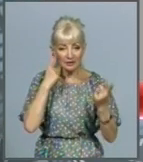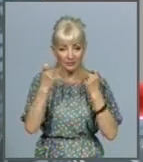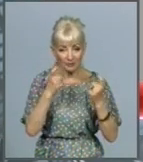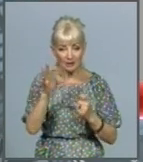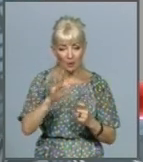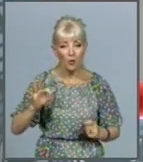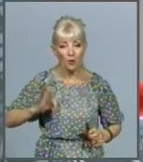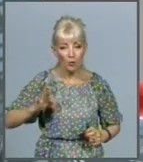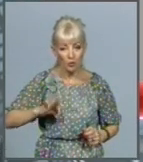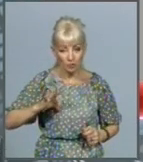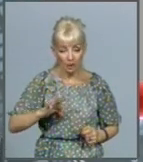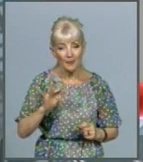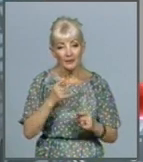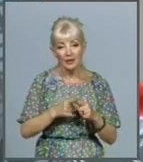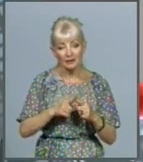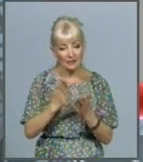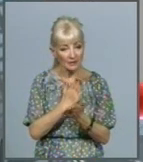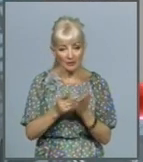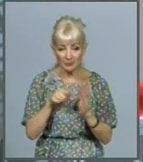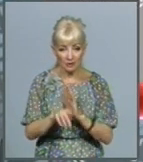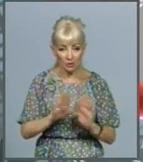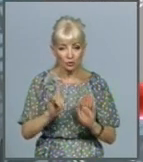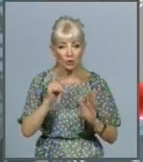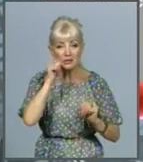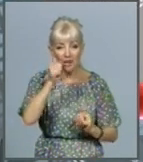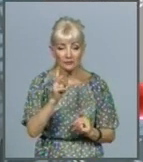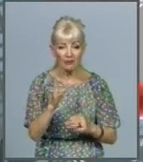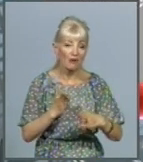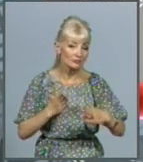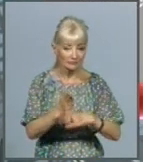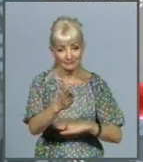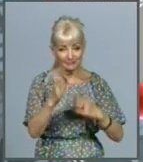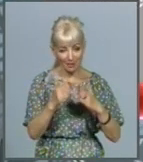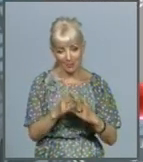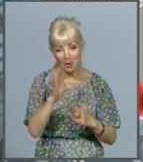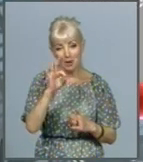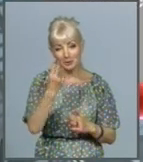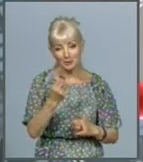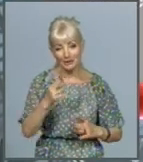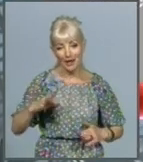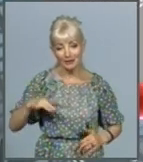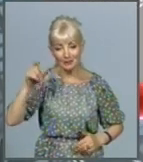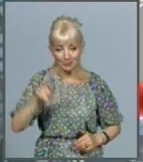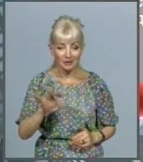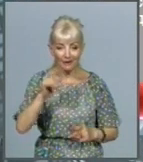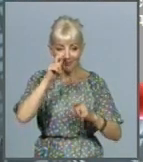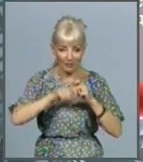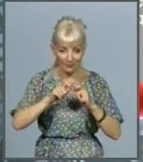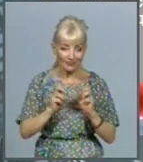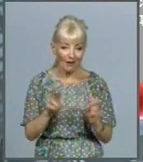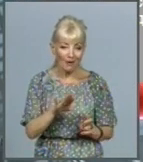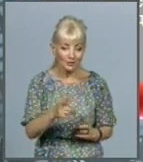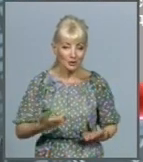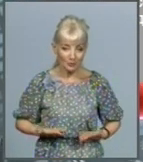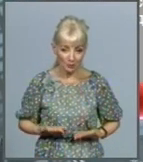І це зовсім не означає, що завтра до вас додому прийдуть соціальні інспектори і перевірятимуть, як ви живете. Робота буде